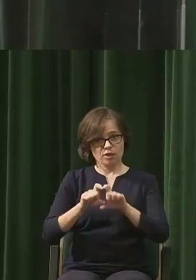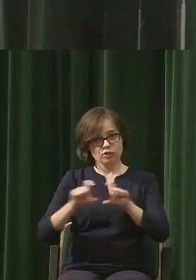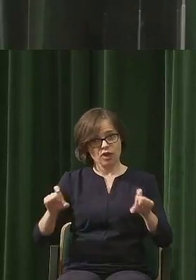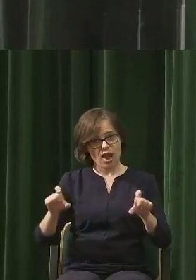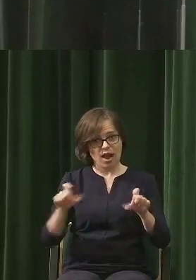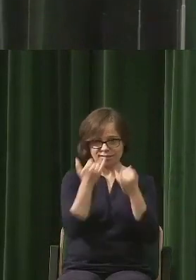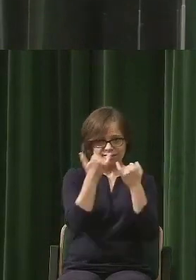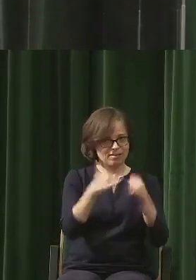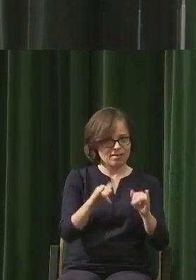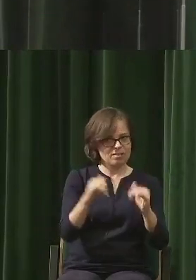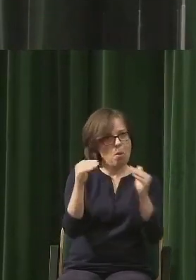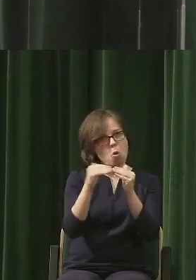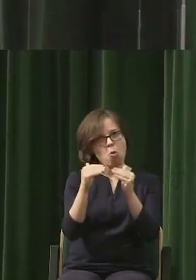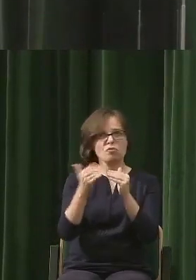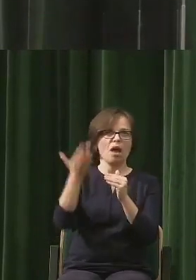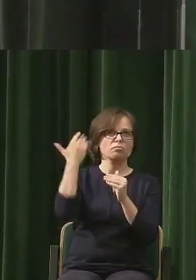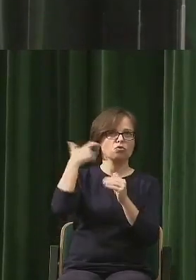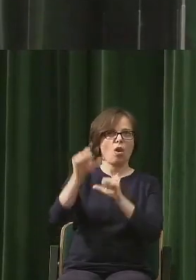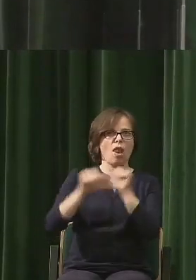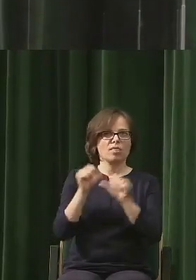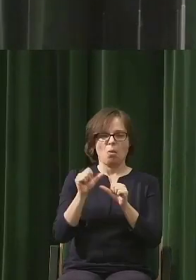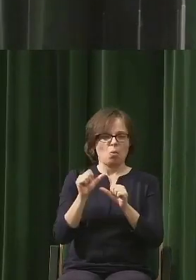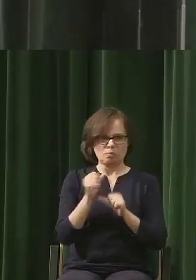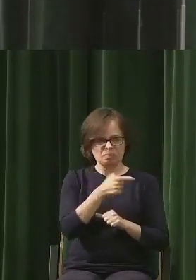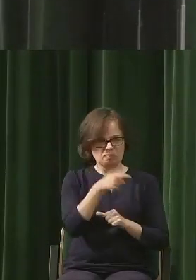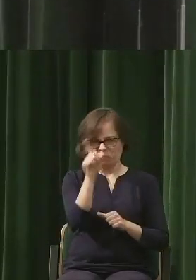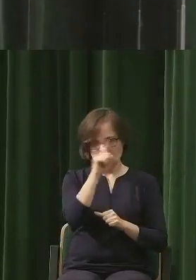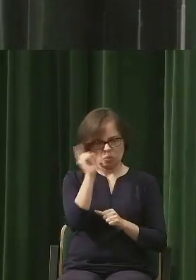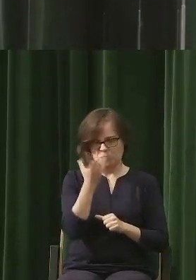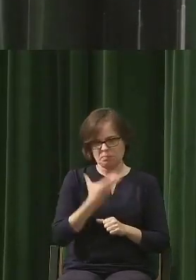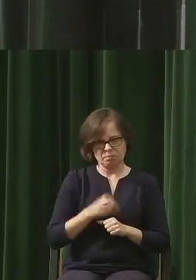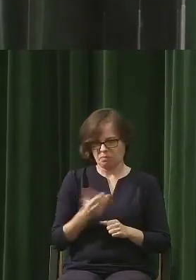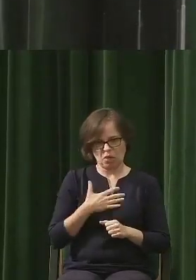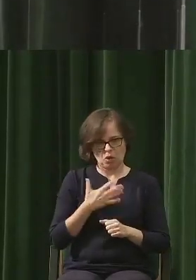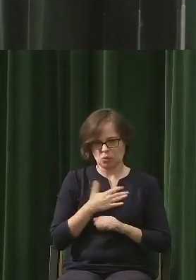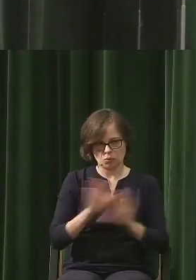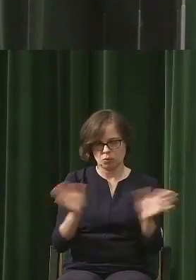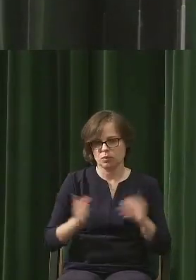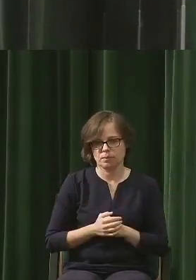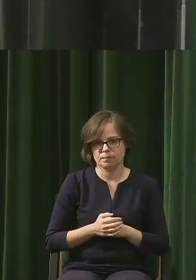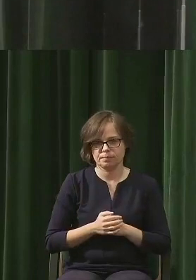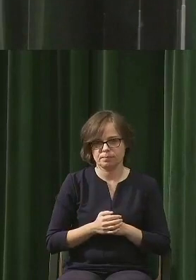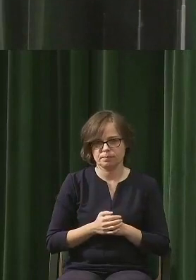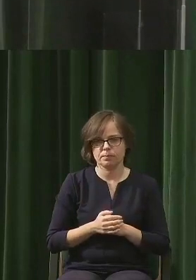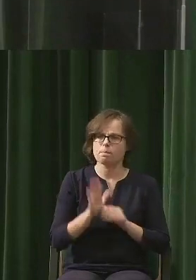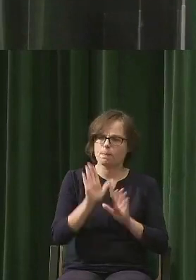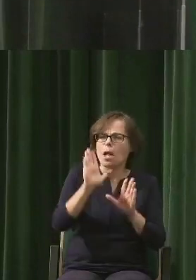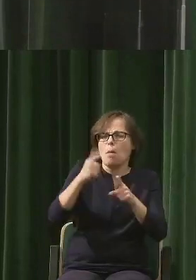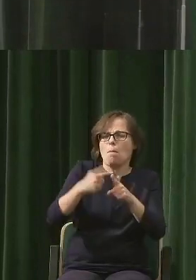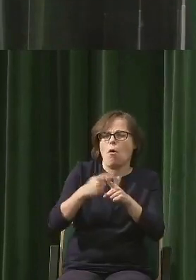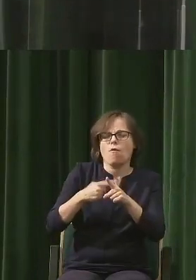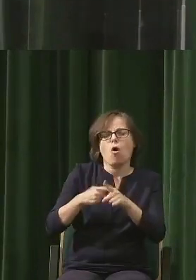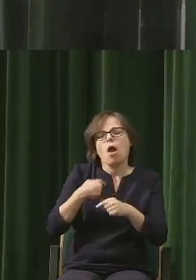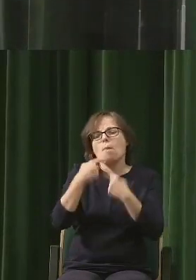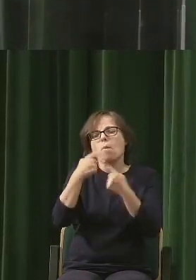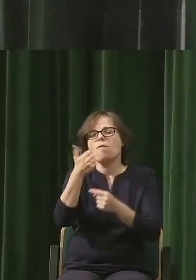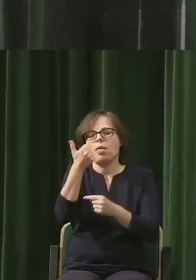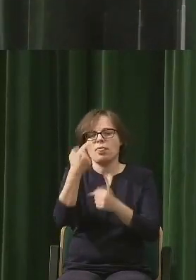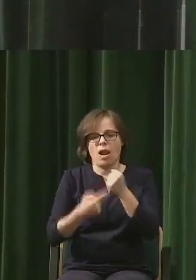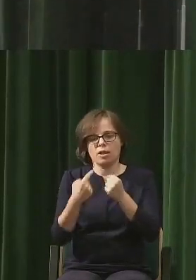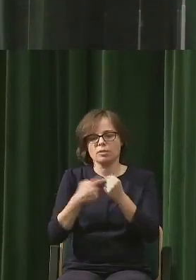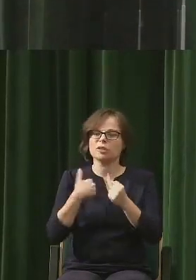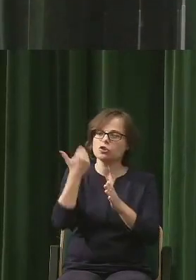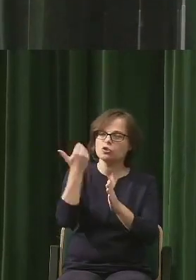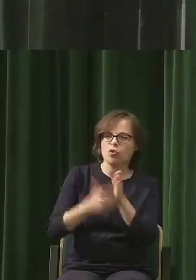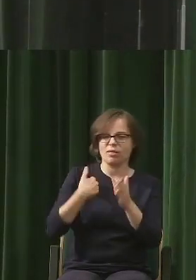było jeszcze, nie wiem, 100 lat temu. Może, jakbyś pozwolił, to zacznę od pewnej liczby. Niestety nie mogę pokazać